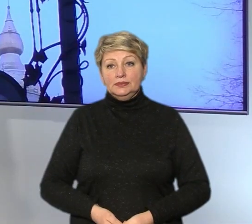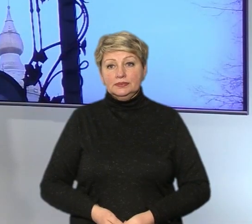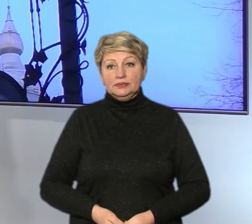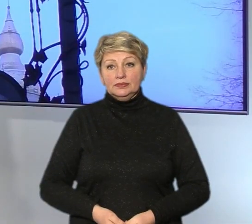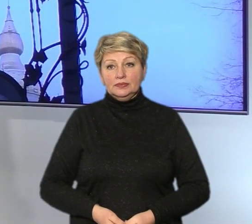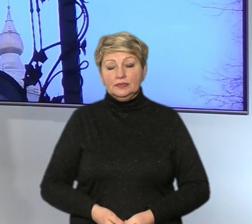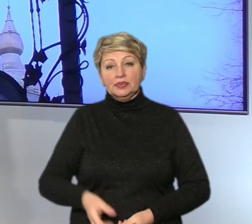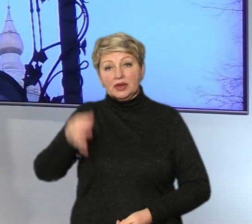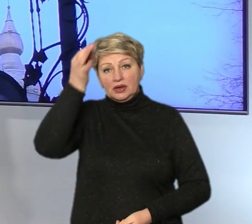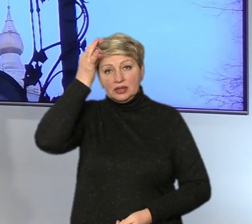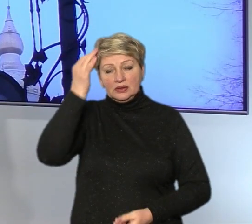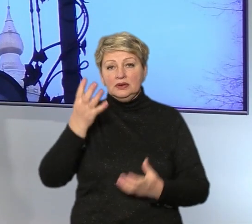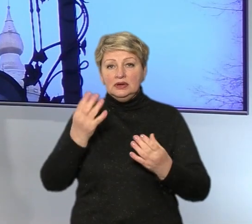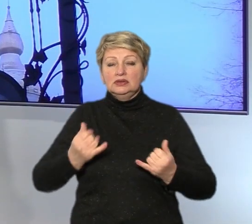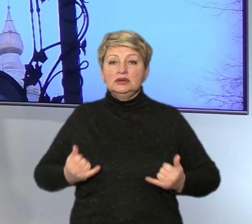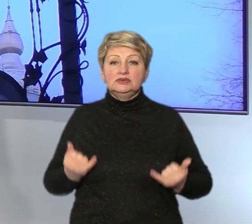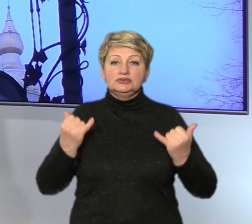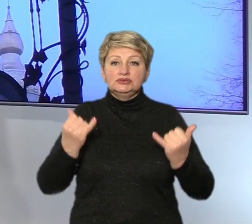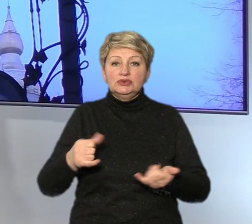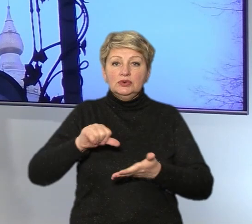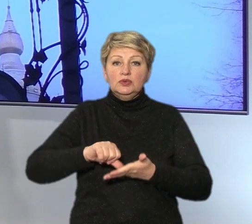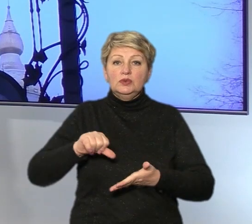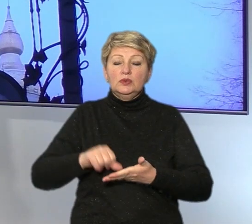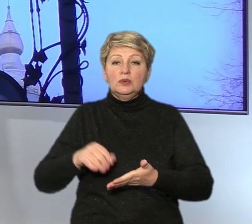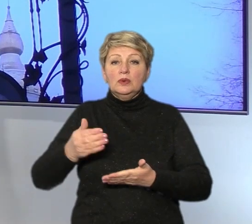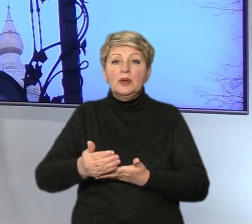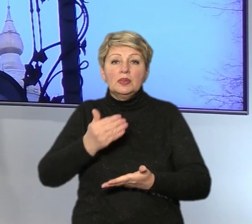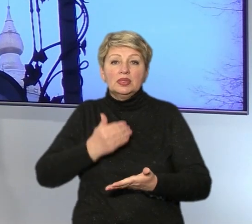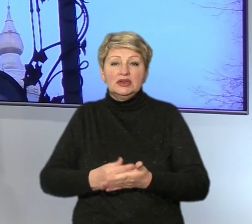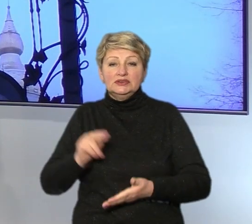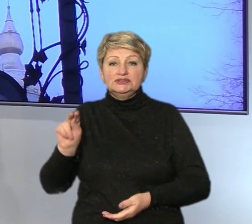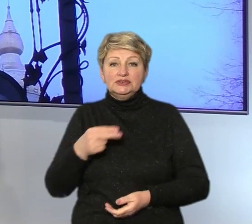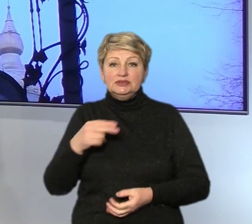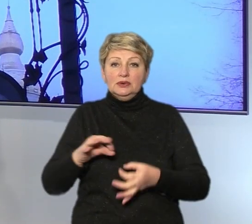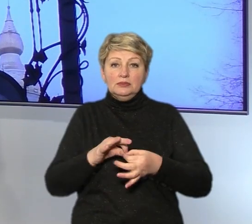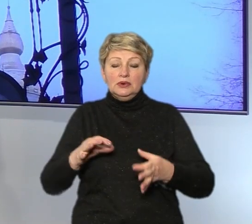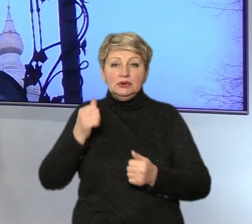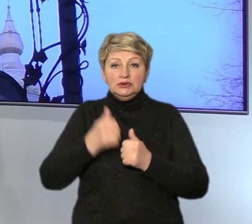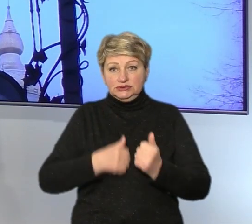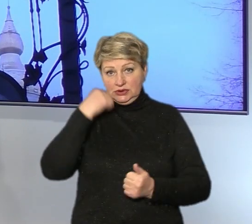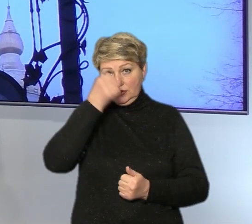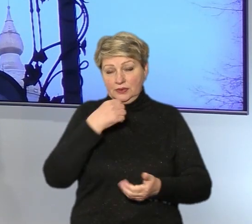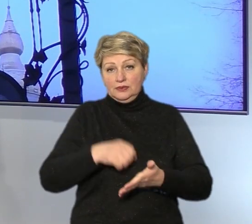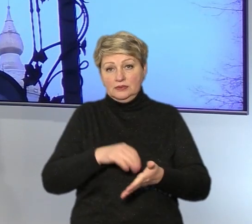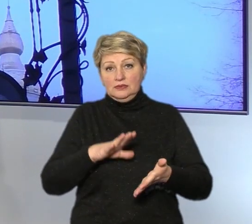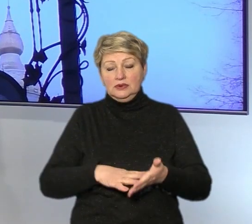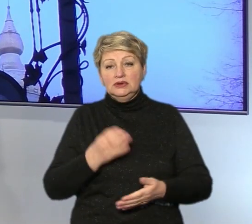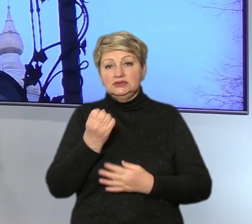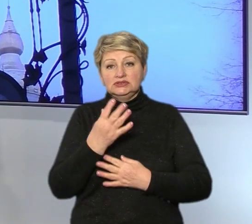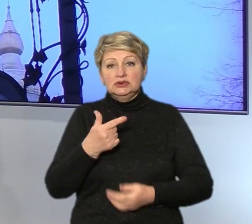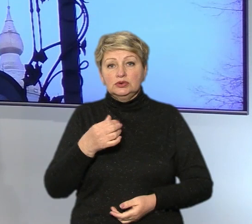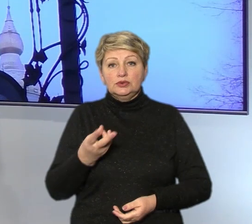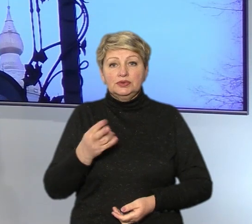Нагадаю, день вшанування учасників ліквідації наслідків аварії на Чорнобильській АЕС щорічно відзначають 14 грудня.